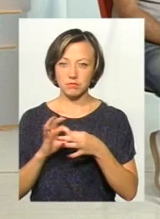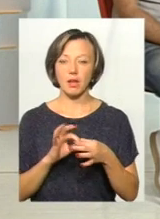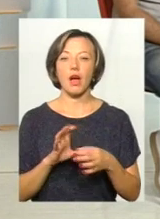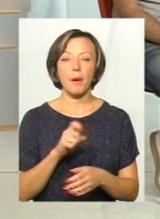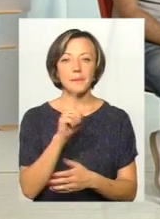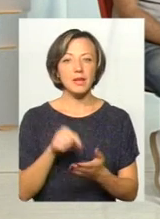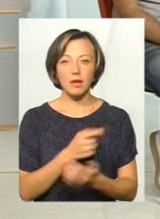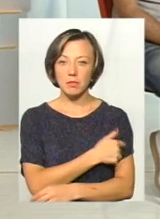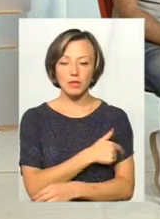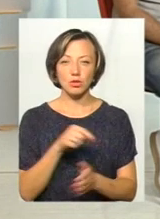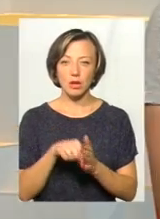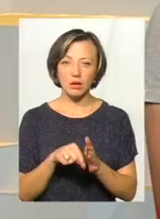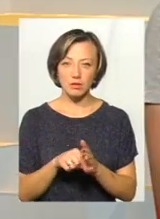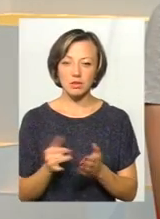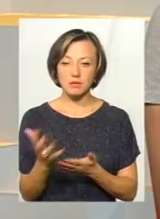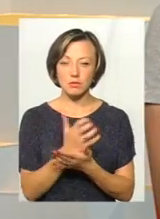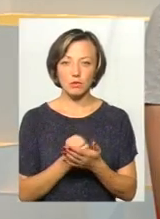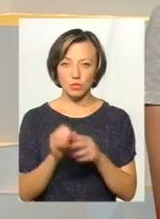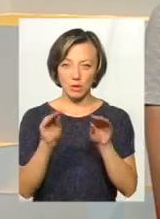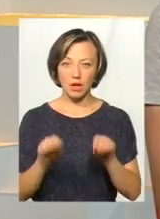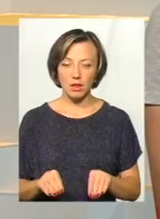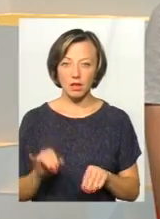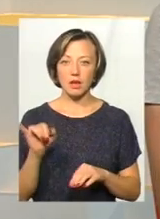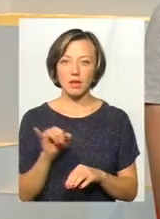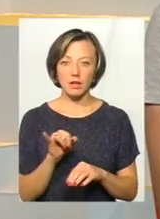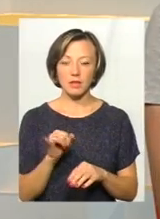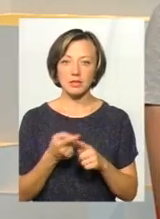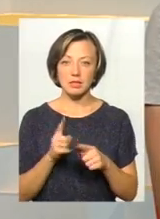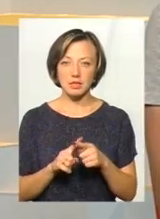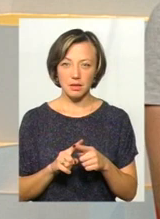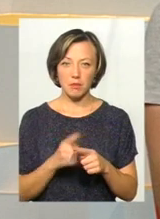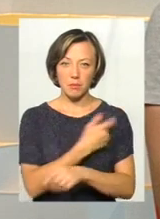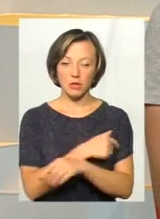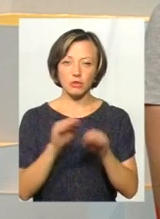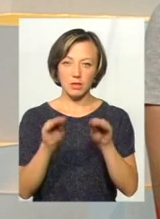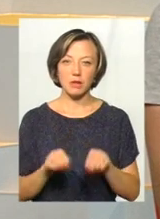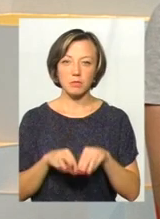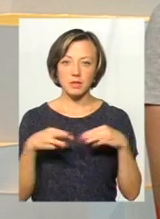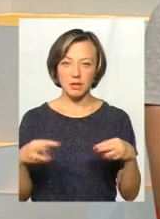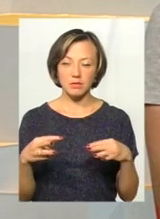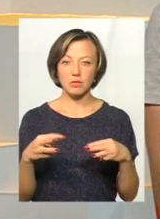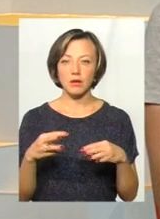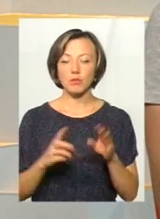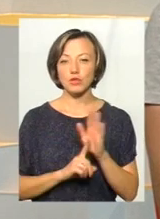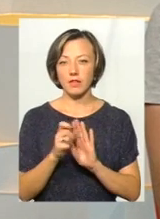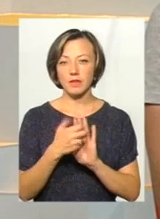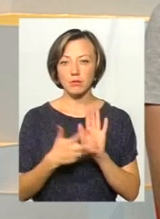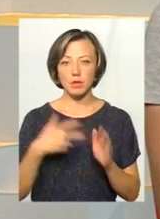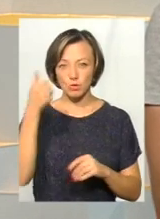Питання медичного характеру, вже збору медичних даних і регуляцію цих медичних даних, я думаю, Міністерство займається у 2018 році.